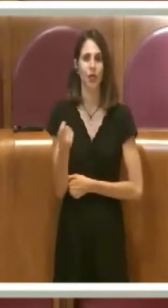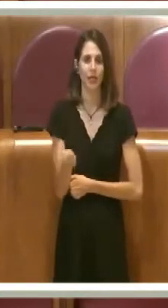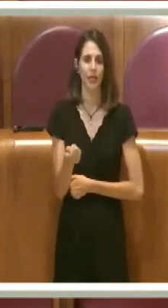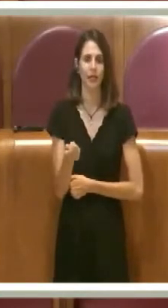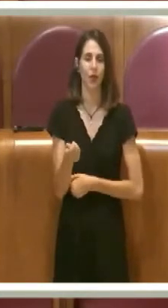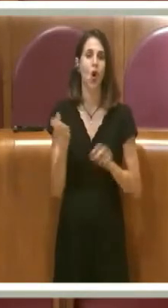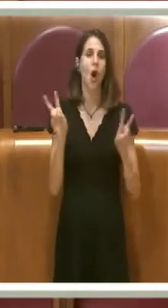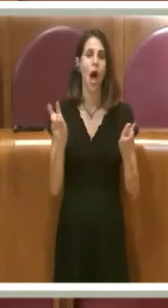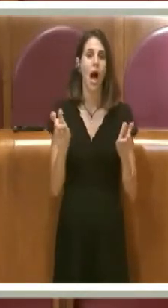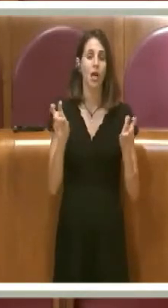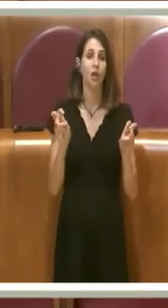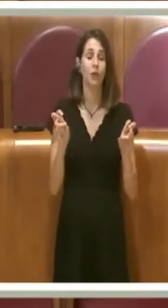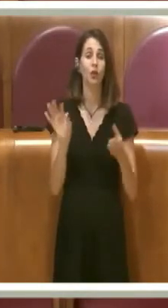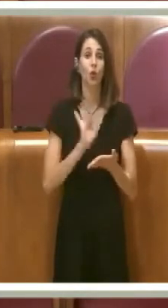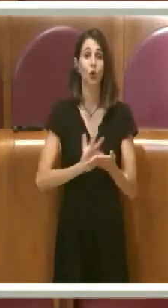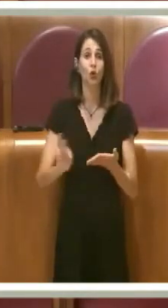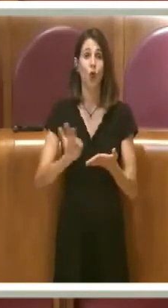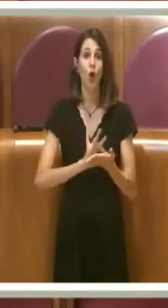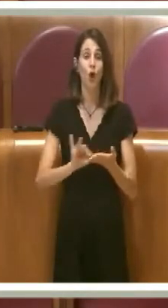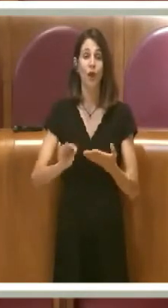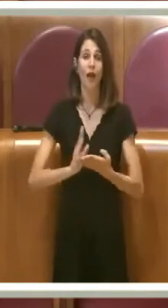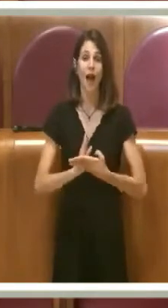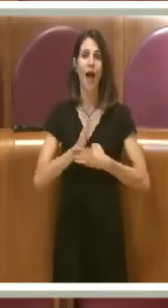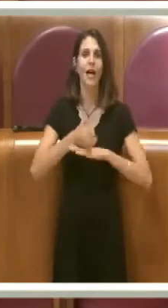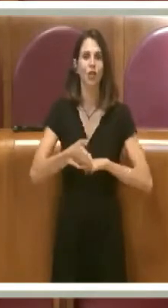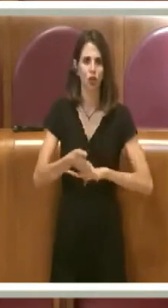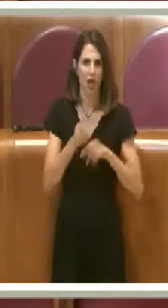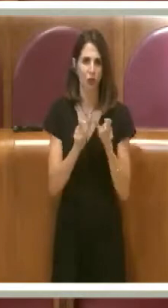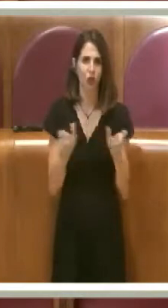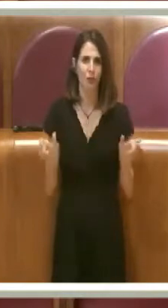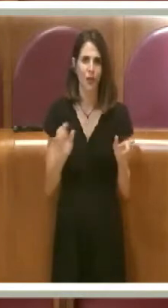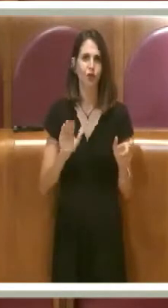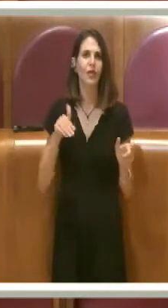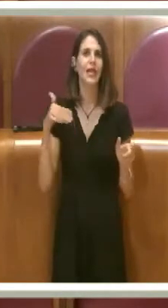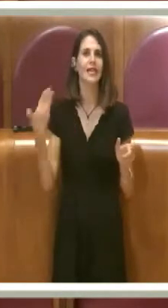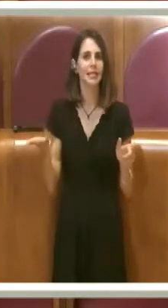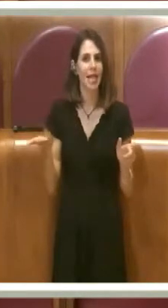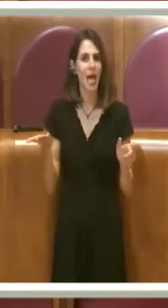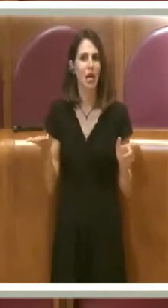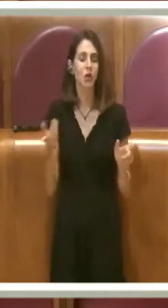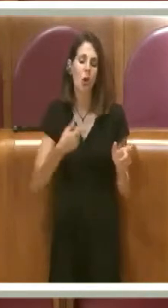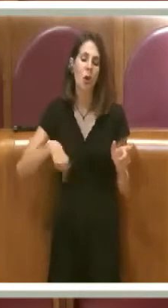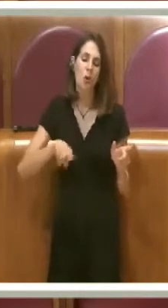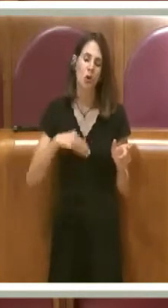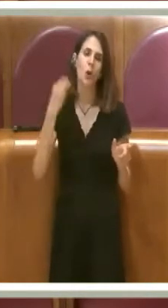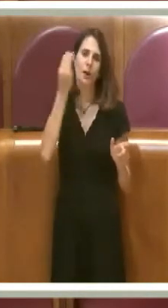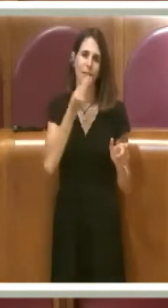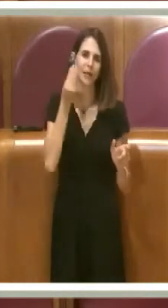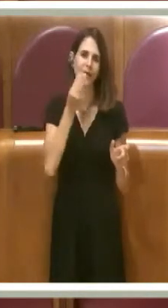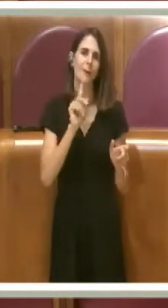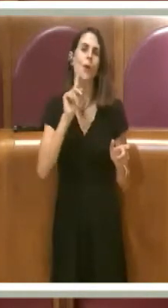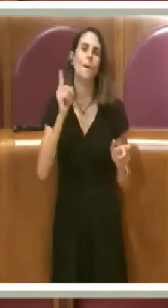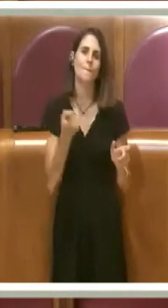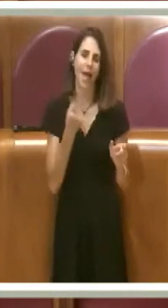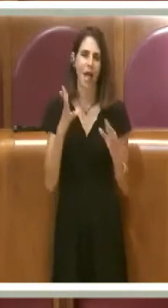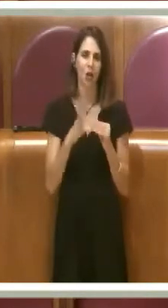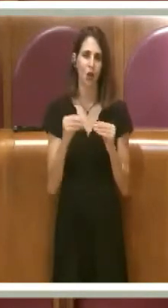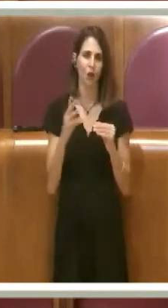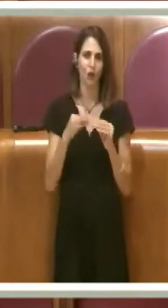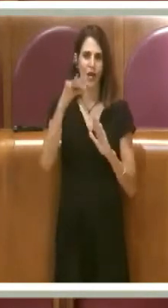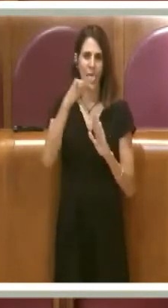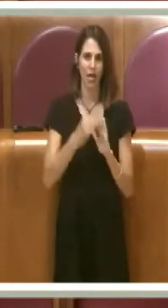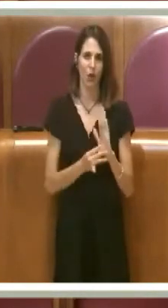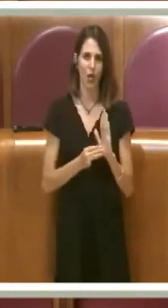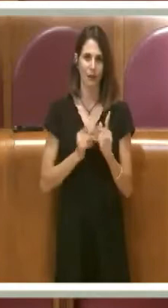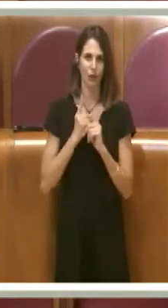all'interno delle scuole di personale esterno, si è pensato di regolamentare. Ripeto, il